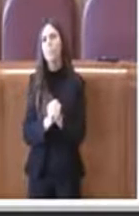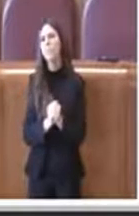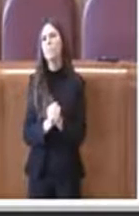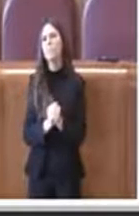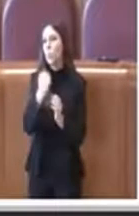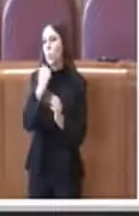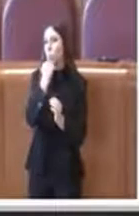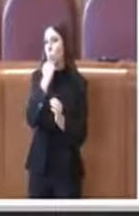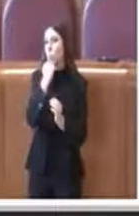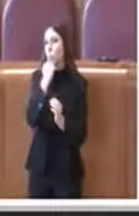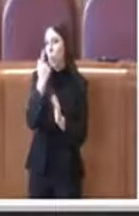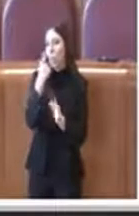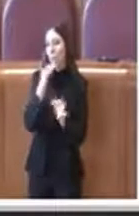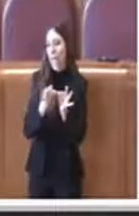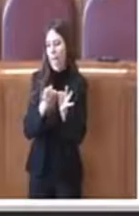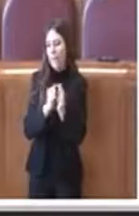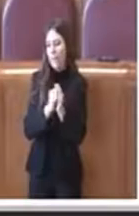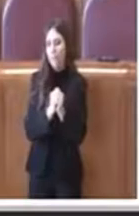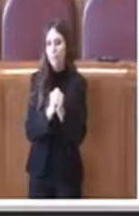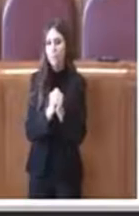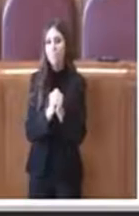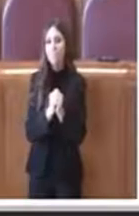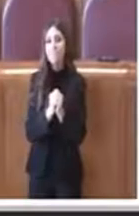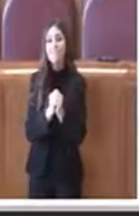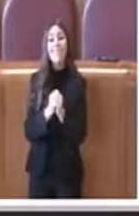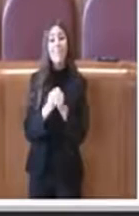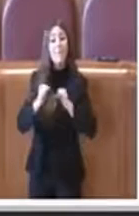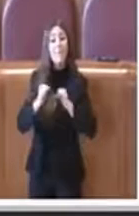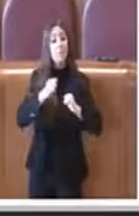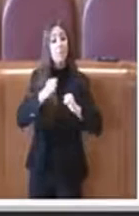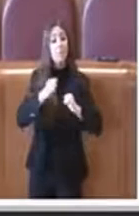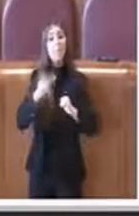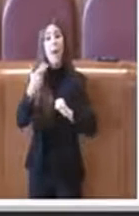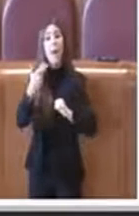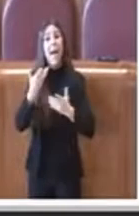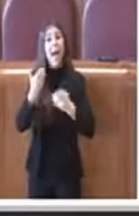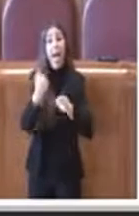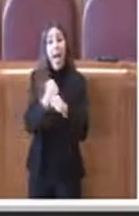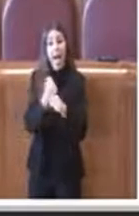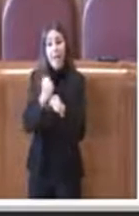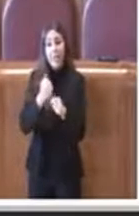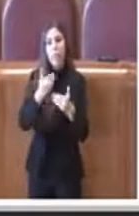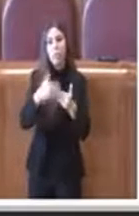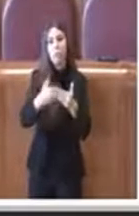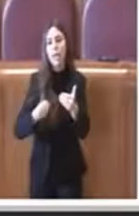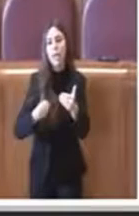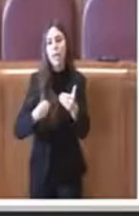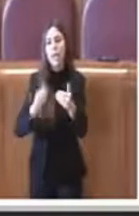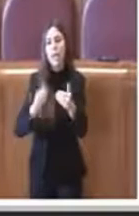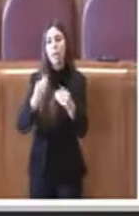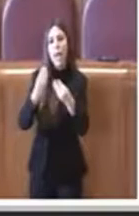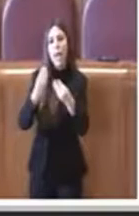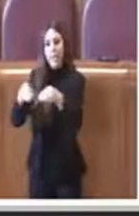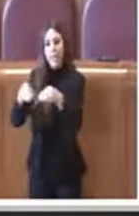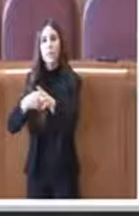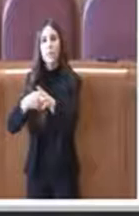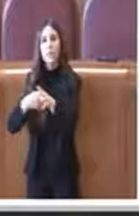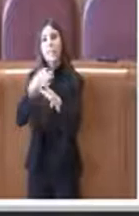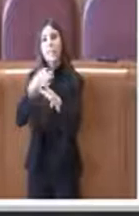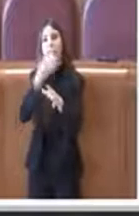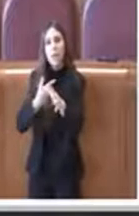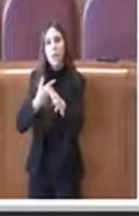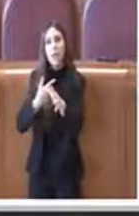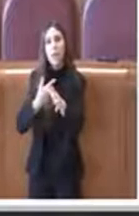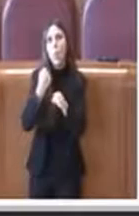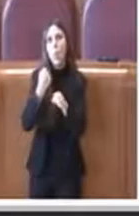scusate solo un istante che abbiano registrato per tre esercizi consecutivi perdite di esercizio ovvero che abbiano utilizzato